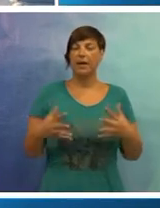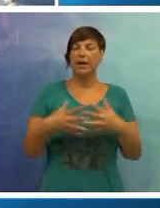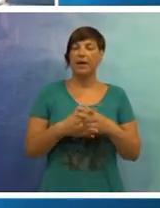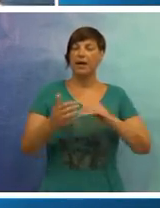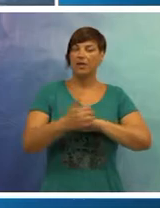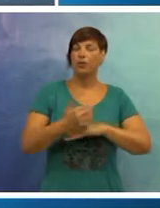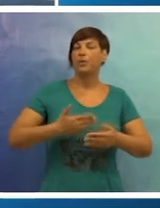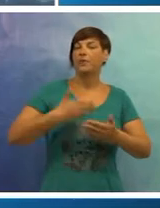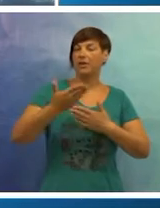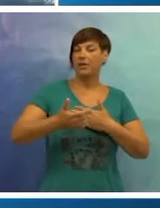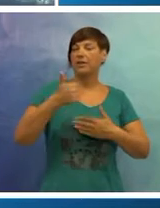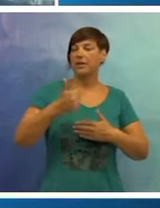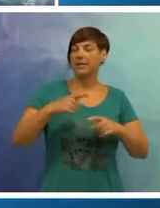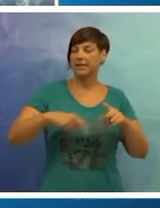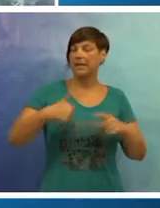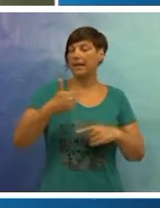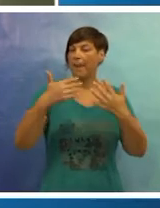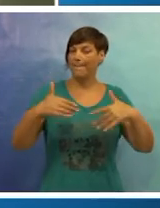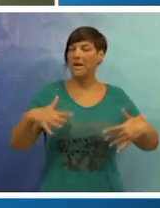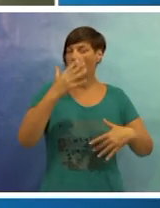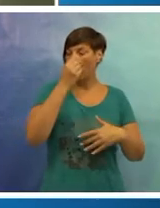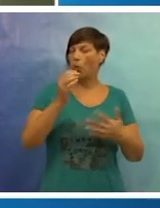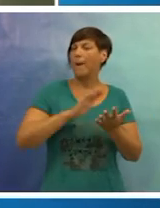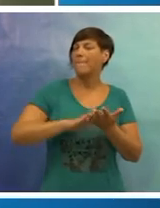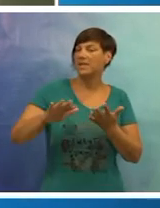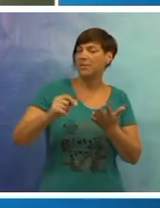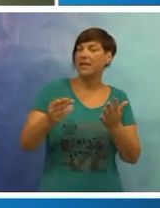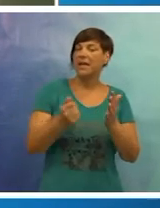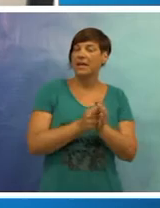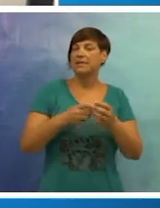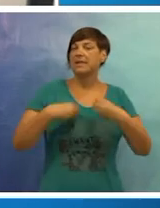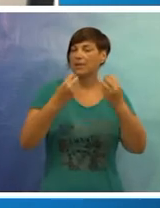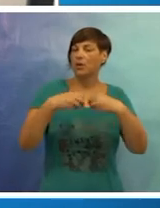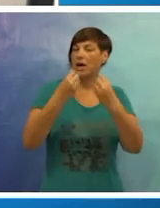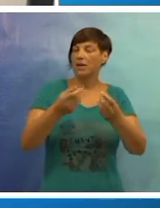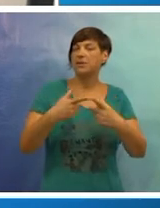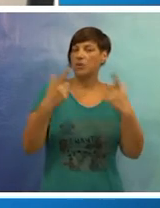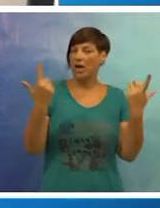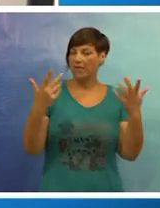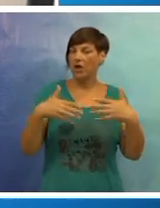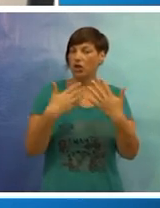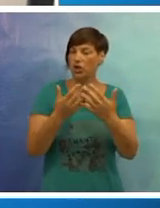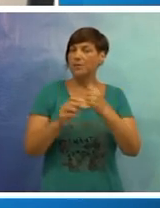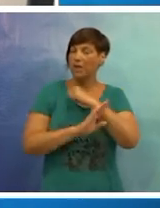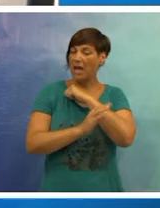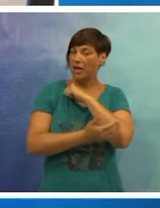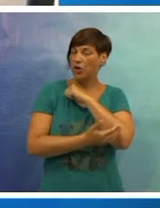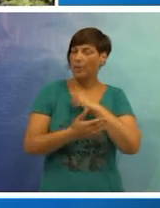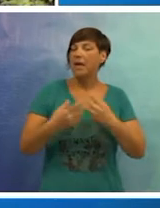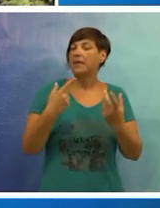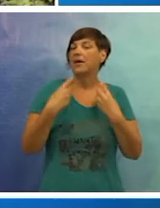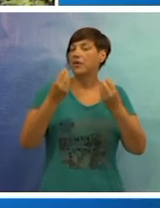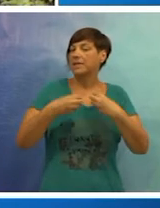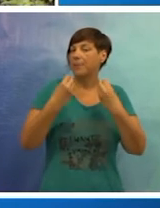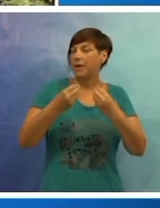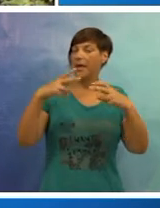Gradu Dubrovniku dodjeljeno je 1,1 milijun kuna bezpovratnih sredstava za edukaciju javnosti o gospodarenju otpadom.